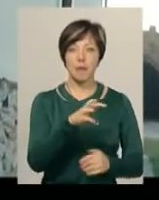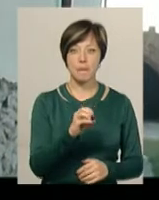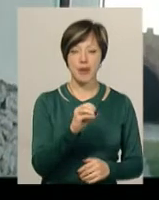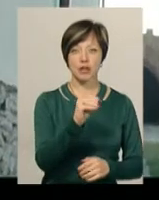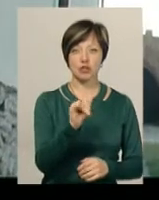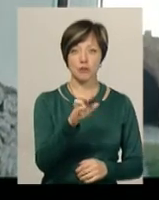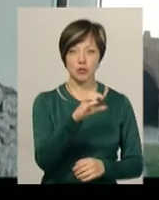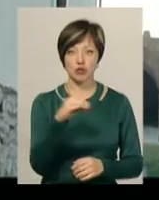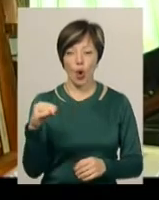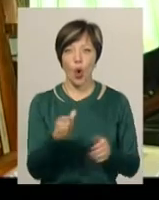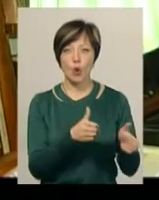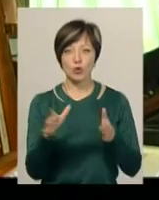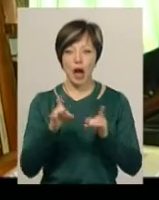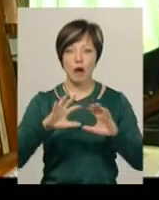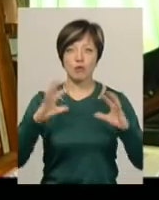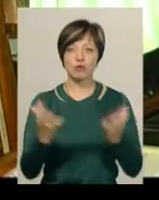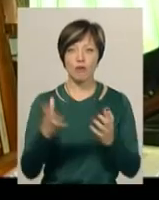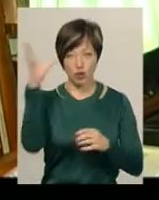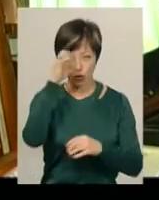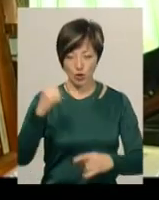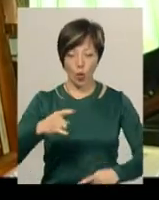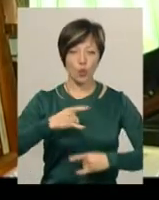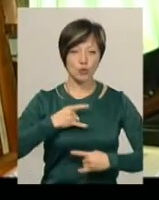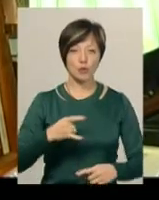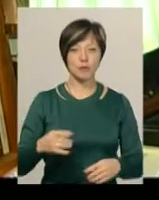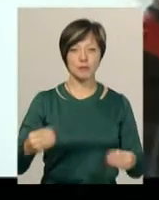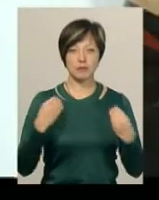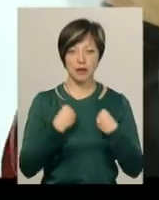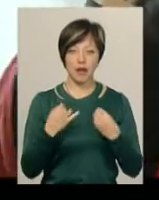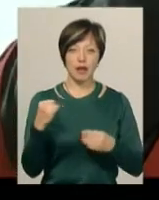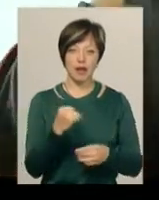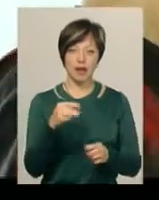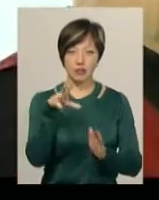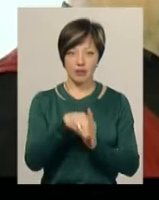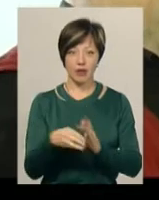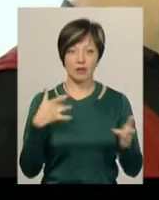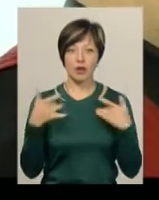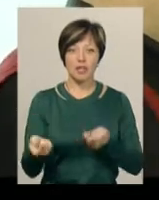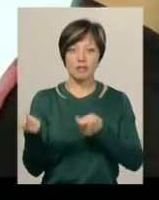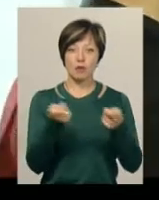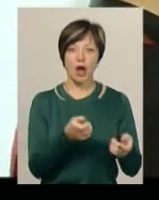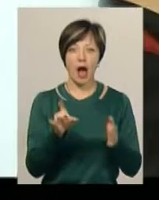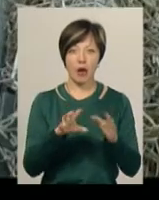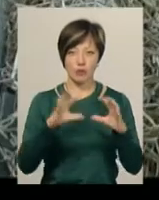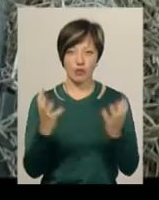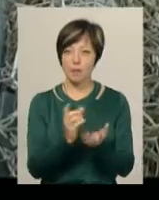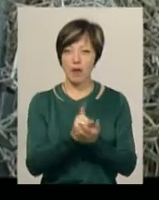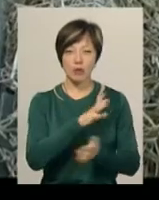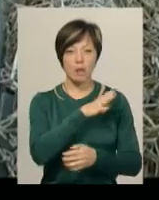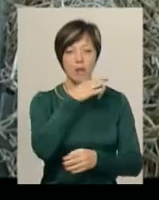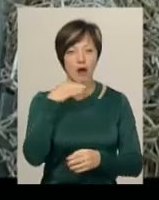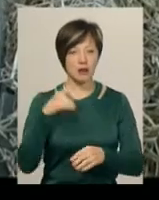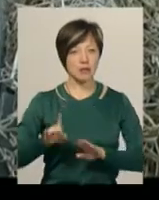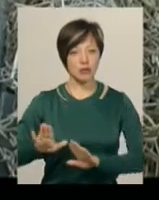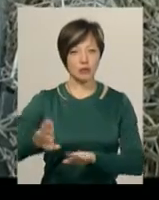готуються до гарбузової ночі. Працівники приміряють костюми та вживаються в ролі, на території замку звозять гарбузи. Їх має бути багато, каже